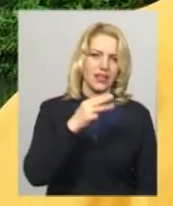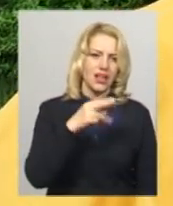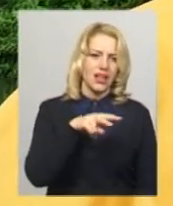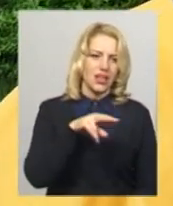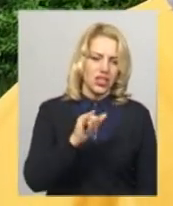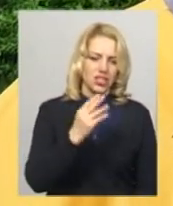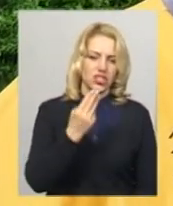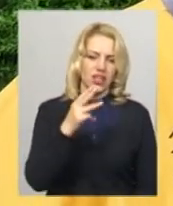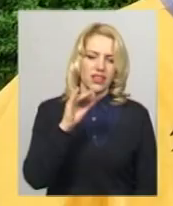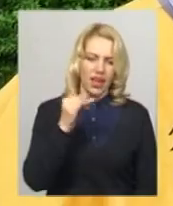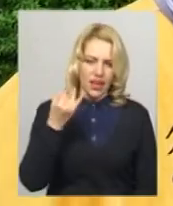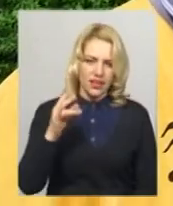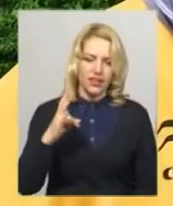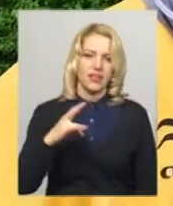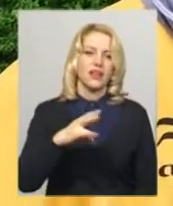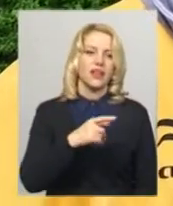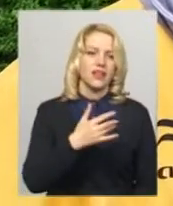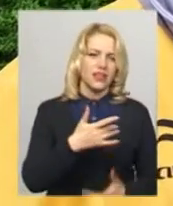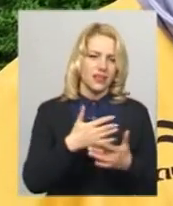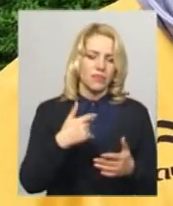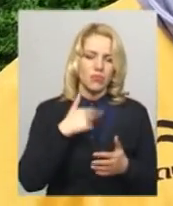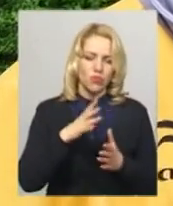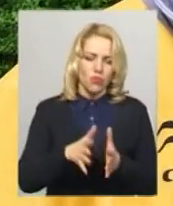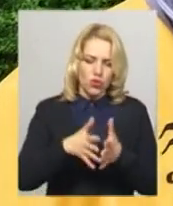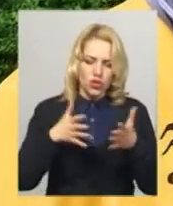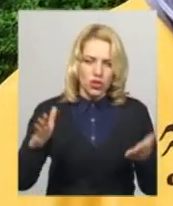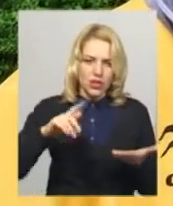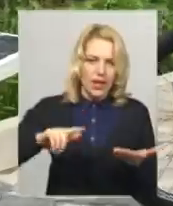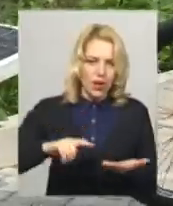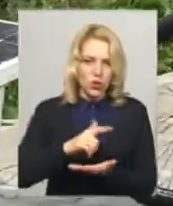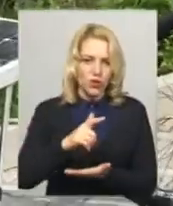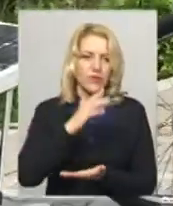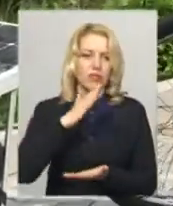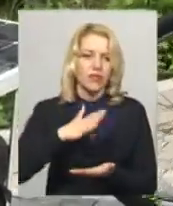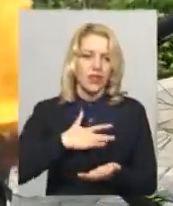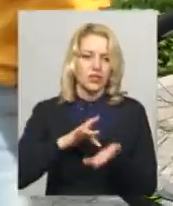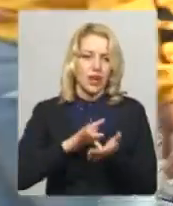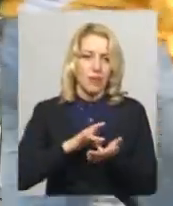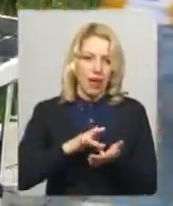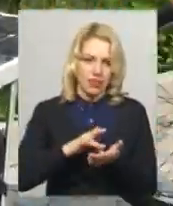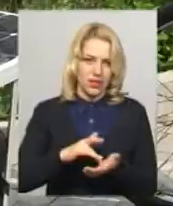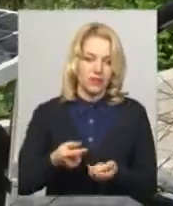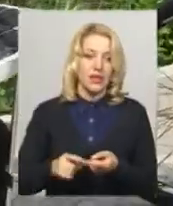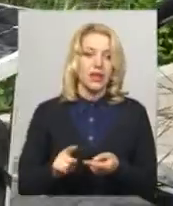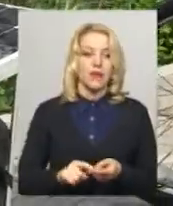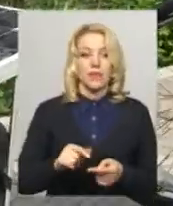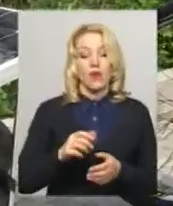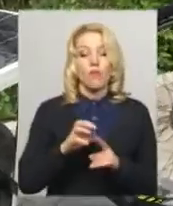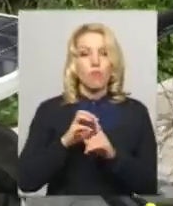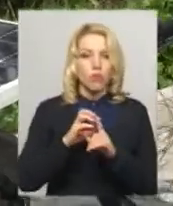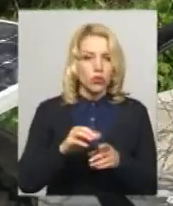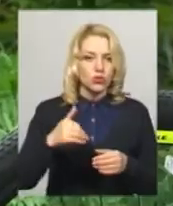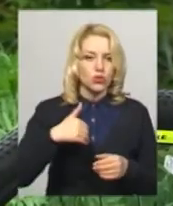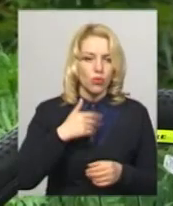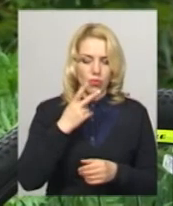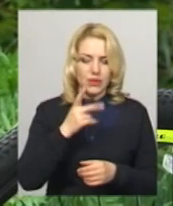метою подорожі є розширення географії наших мандрів, набуття нового досвіду. У подорожі мандрівники мають на меті дослідити зелені маршрути